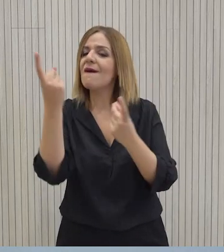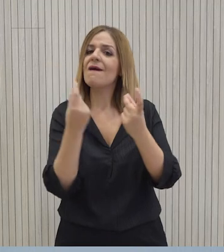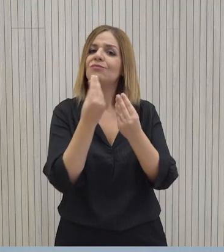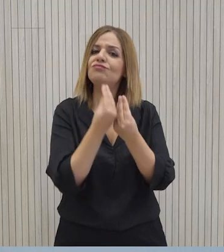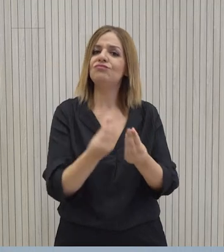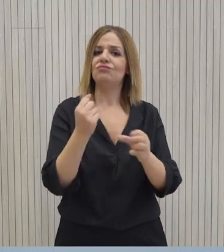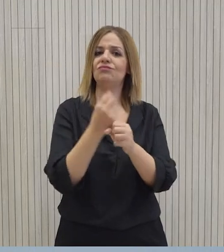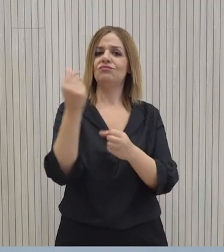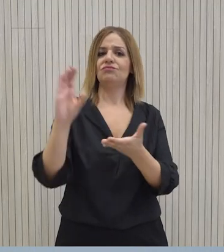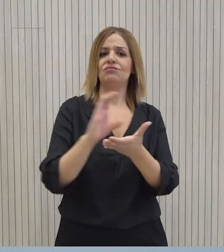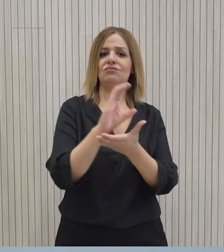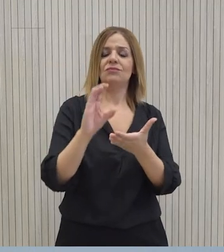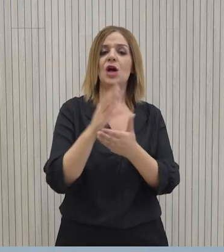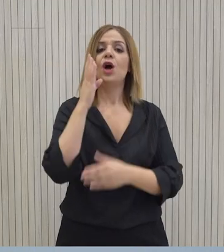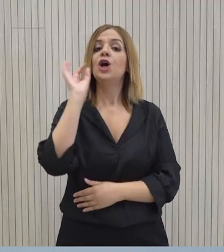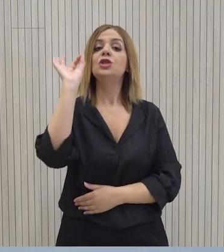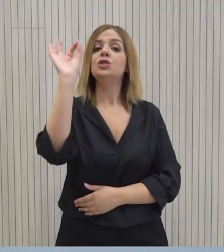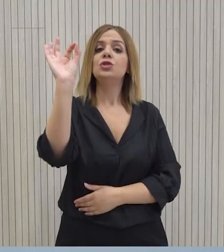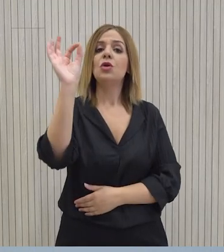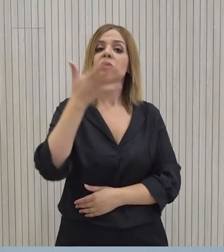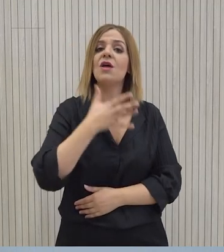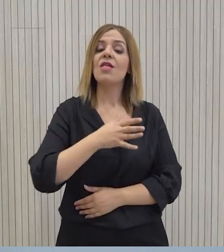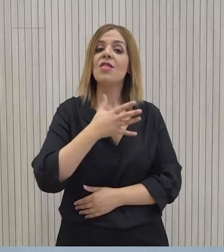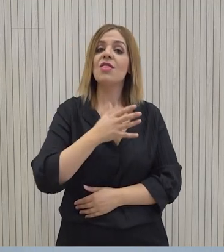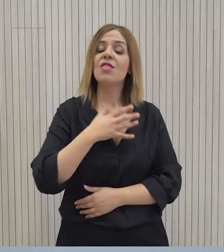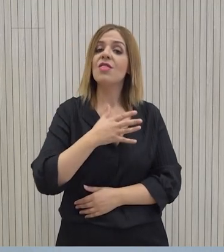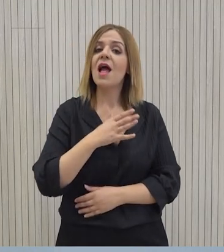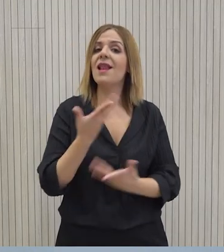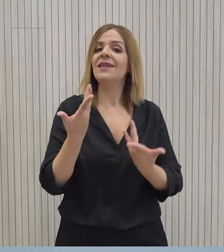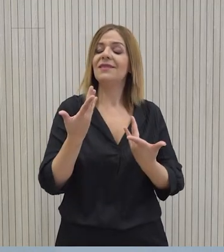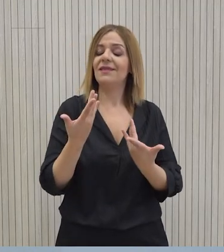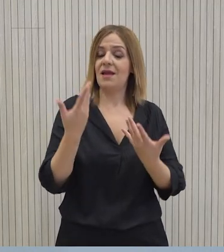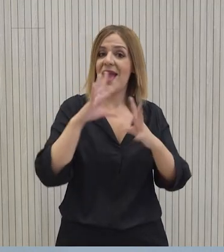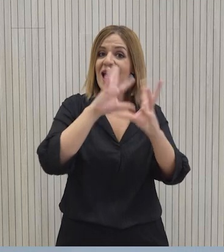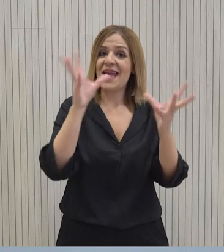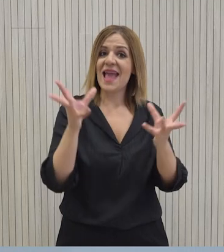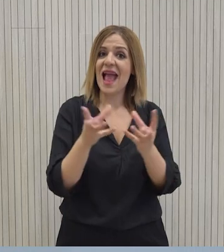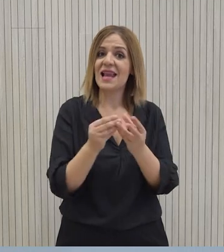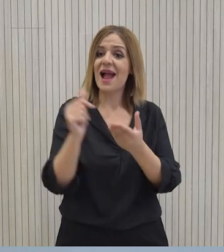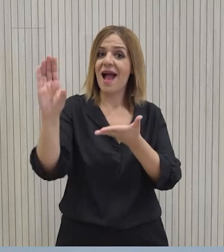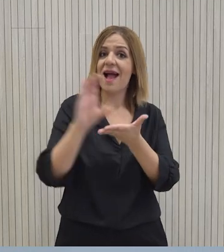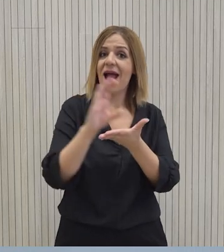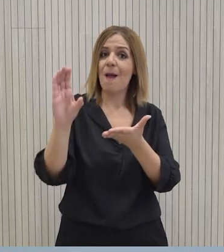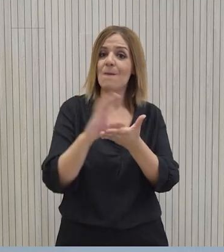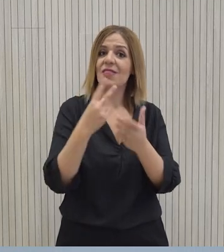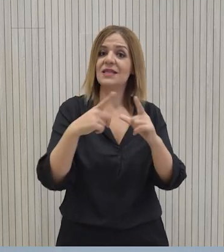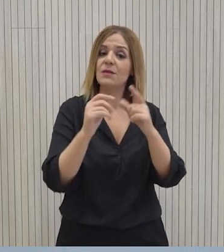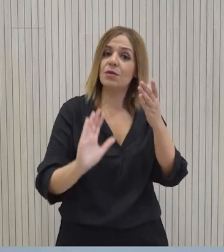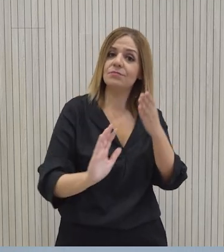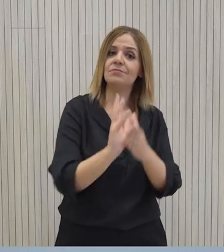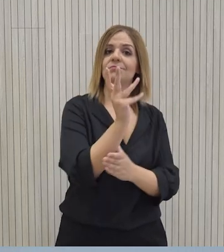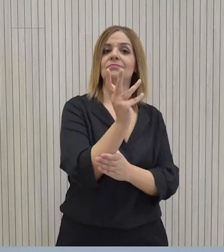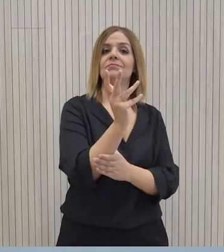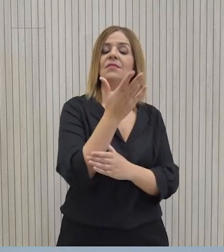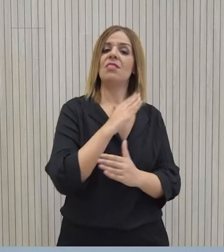ποιοτικές επενδύσεις. Στόχος παραμένει η μεγάλη άνοδος που παρουσιάζει η συνολική συνεισφορά των επενδύσεων την τελευταία δεκαετία